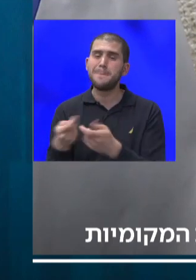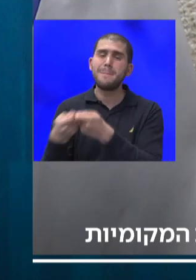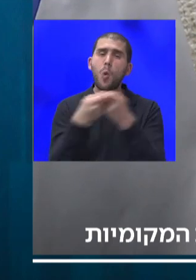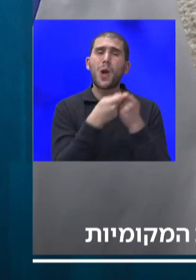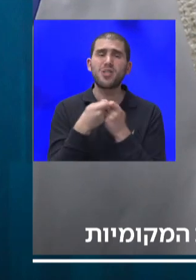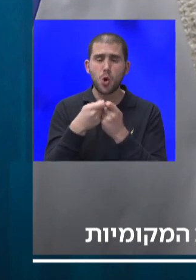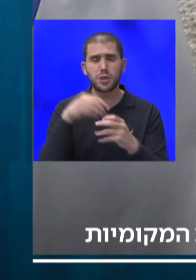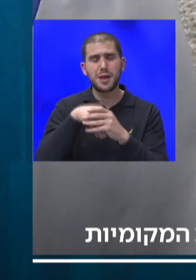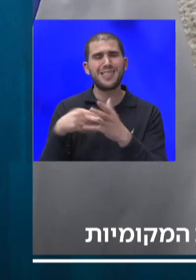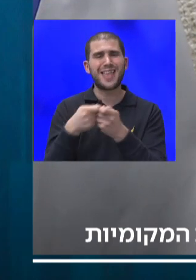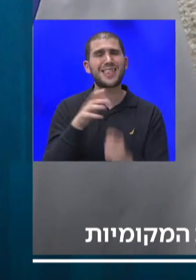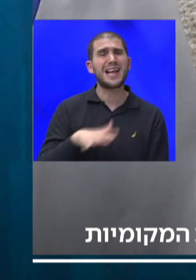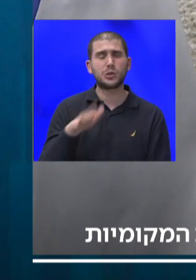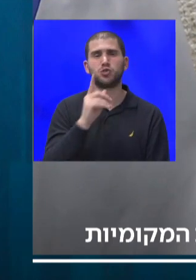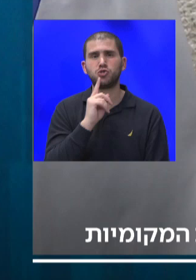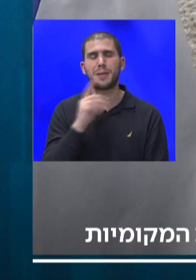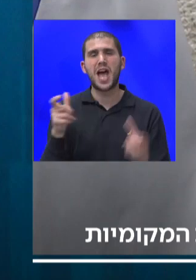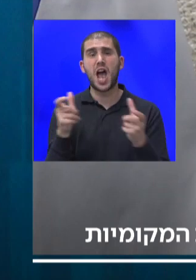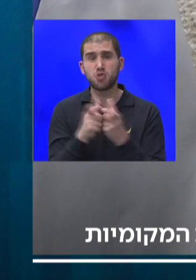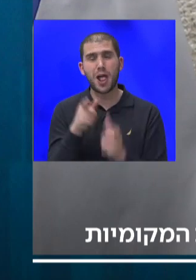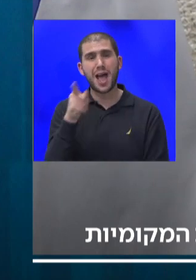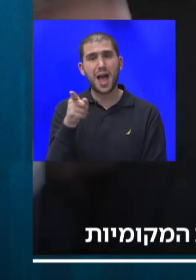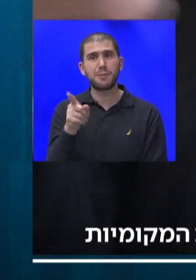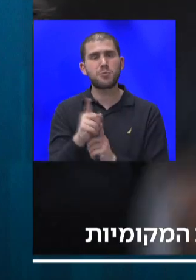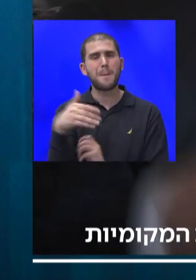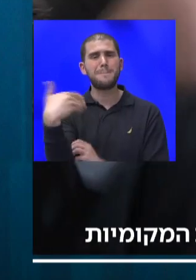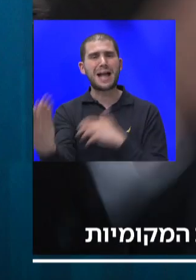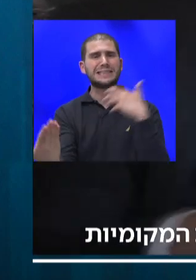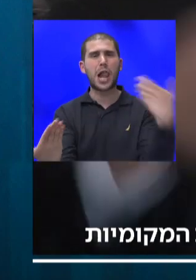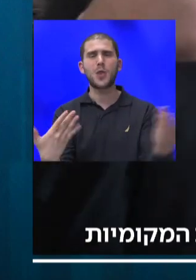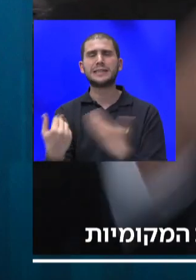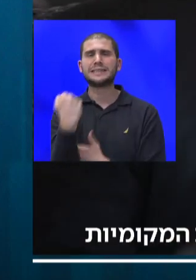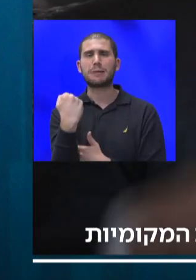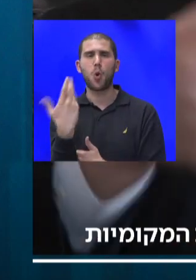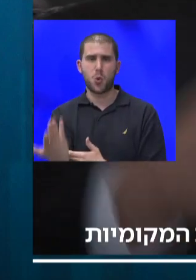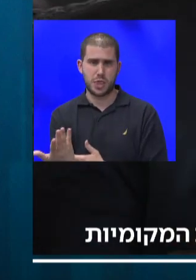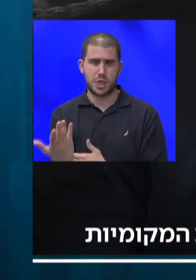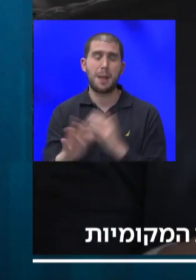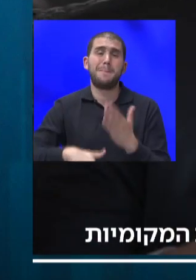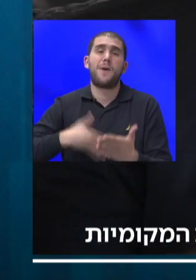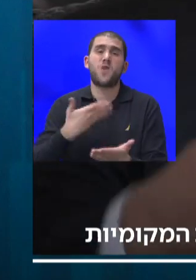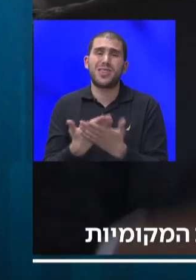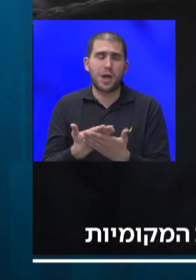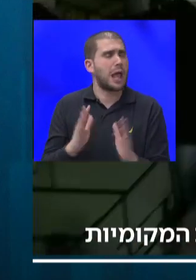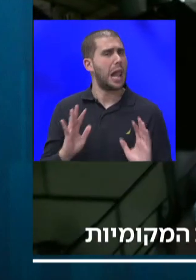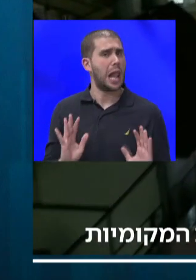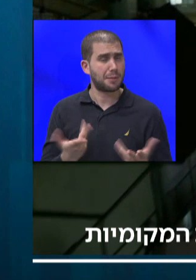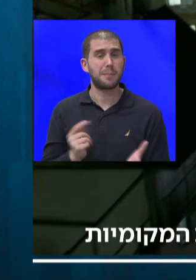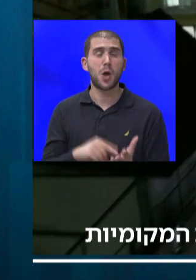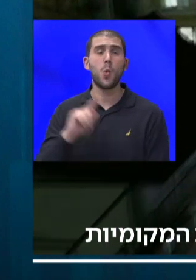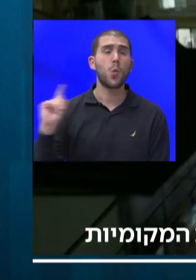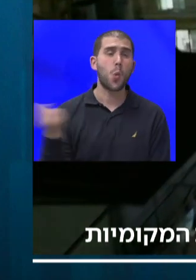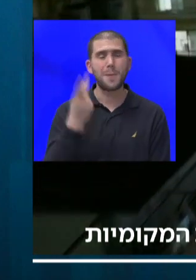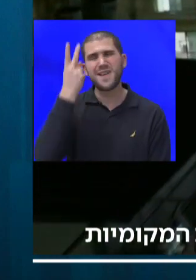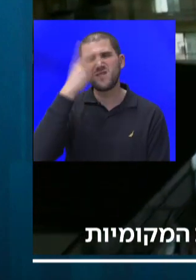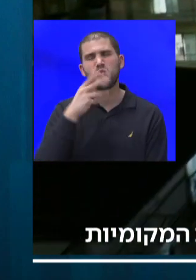שנקרא אשקול, והן מעצילות לו סמכויות באופן וולונטרי. ולמה זה קורה? כי כולם הבינו שאנחנו חייבים